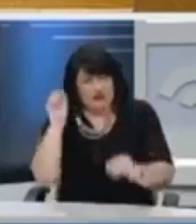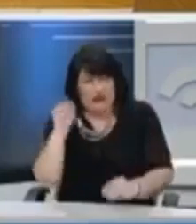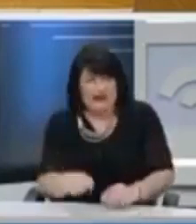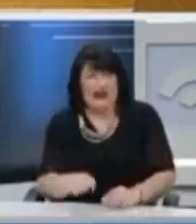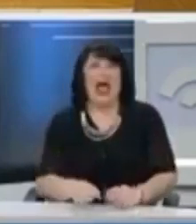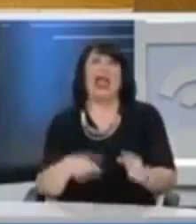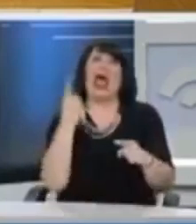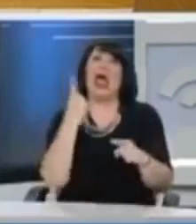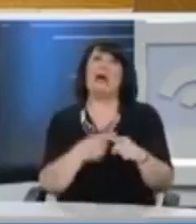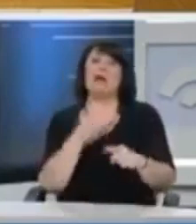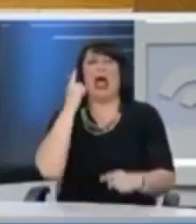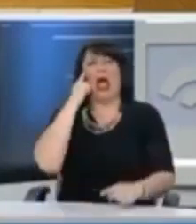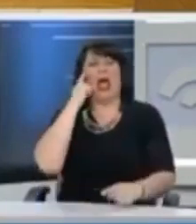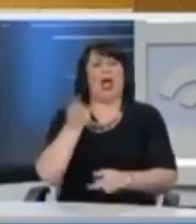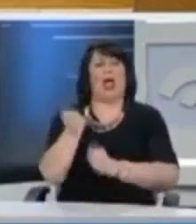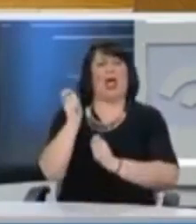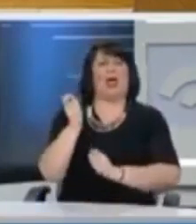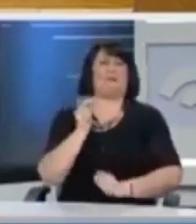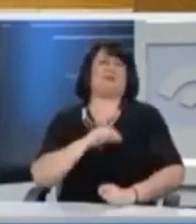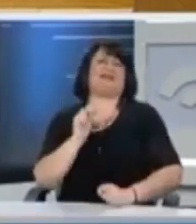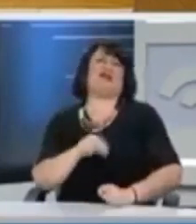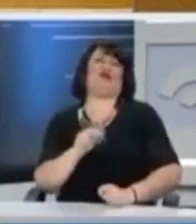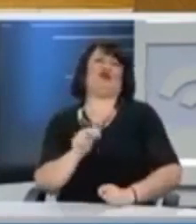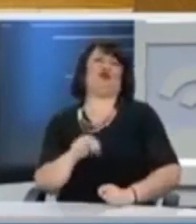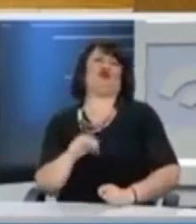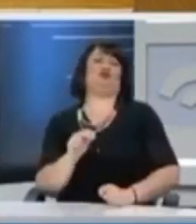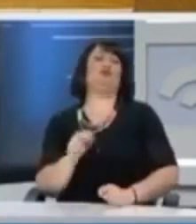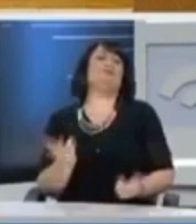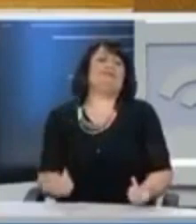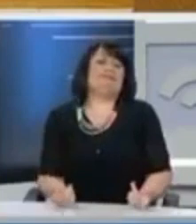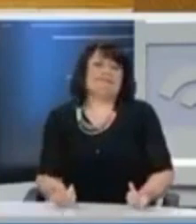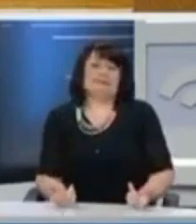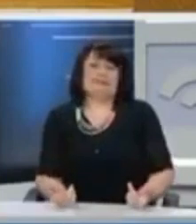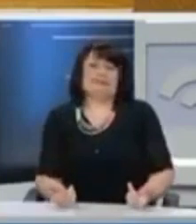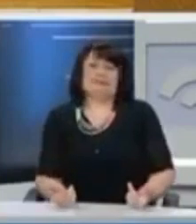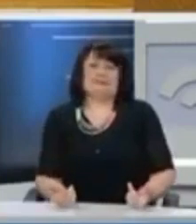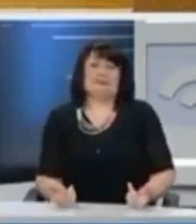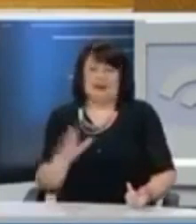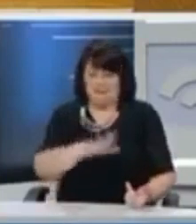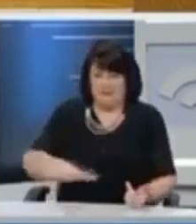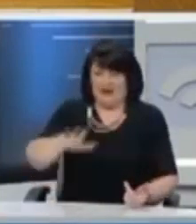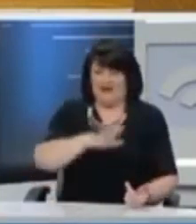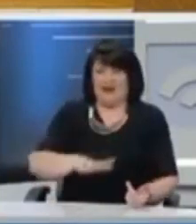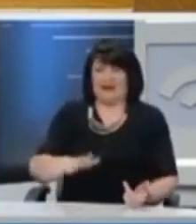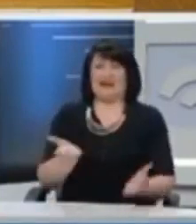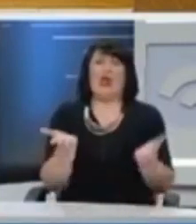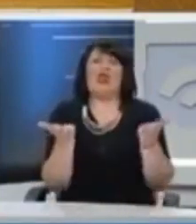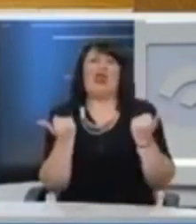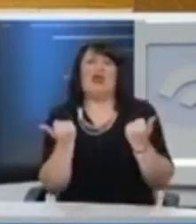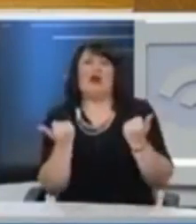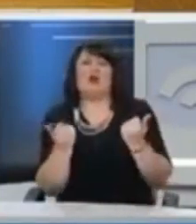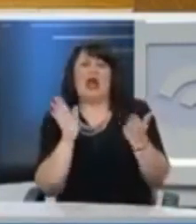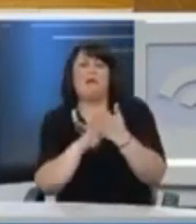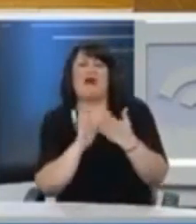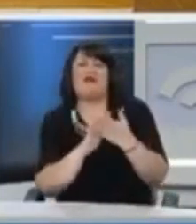Αν απλά τους χρησιμοποιείτε ως ψηφοφόρους που ψηφίσουν σε περιφέρειες τις οποίες δεν έχουν πλέον